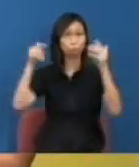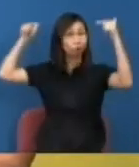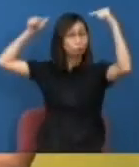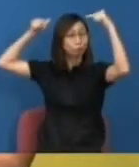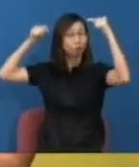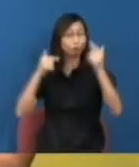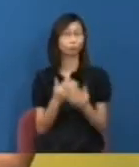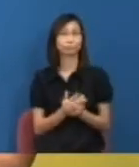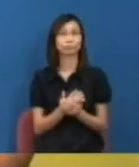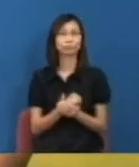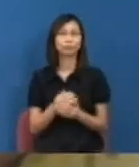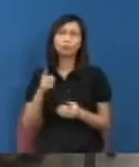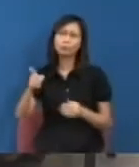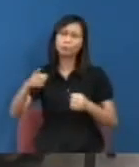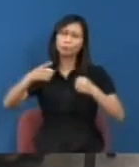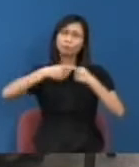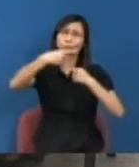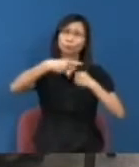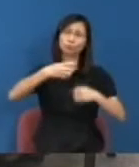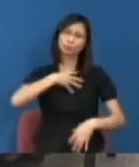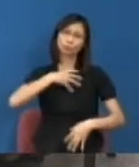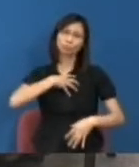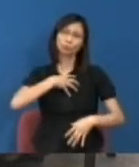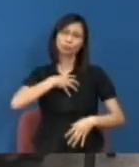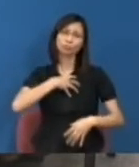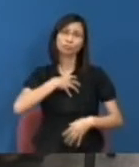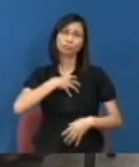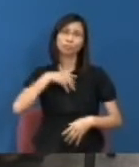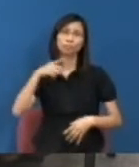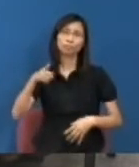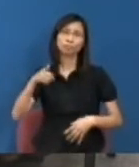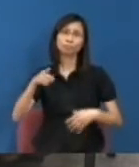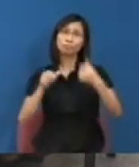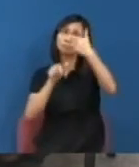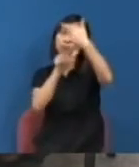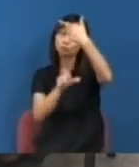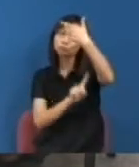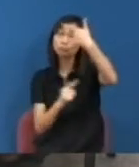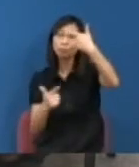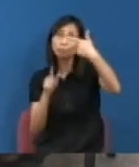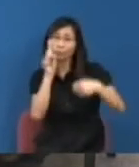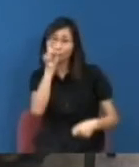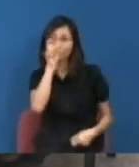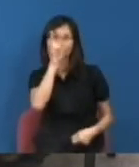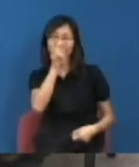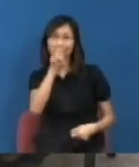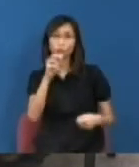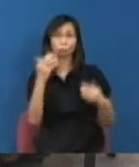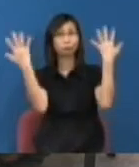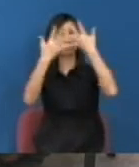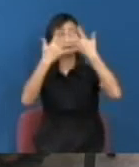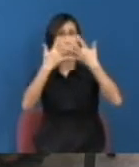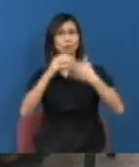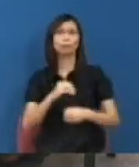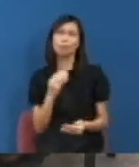你第一個感覺當你那天其實是否經常看電視知道整件事還是